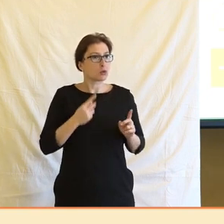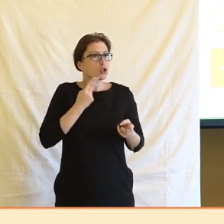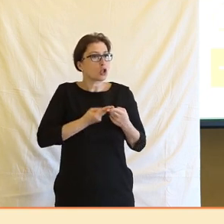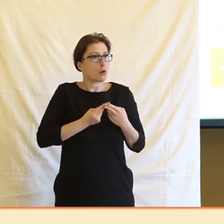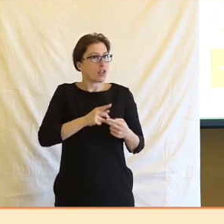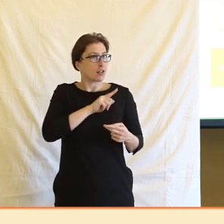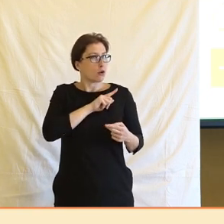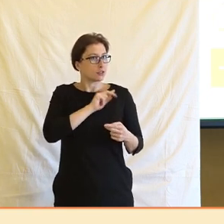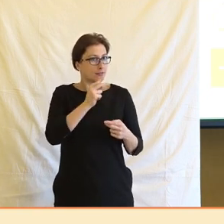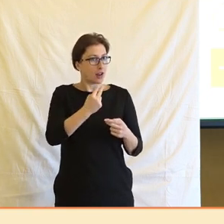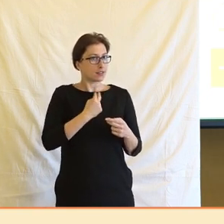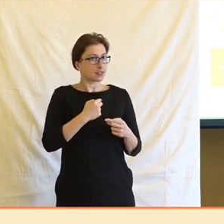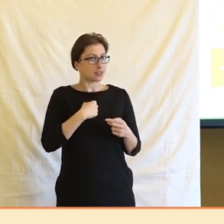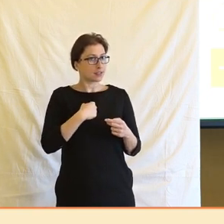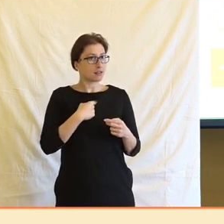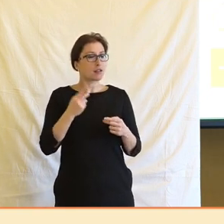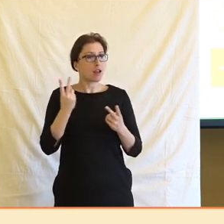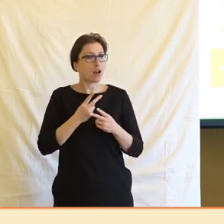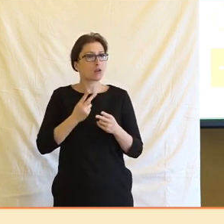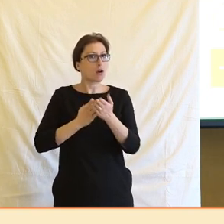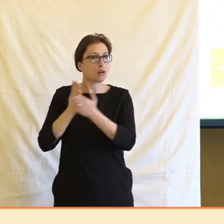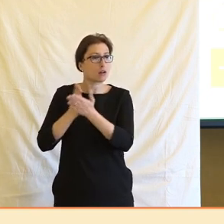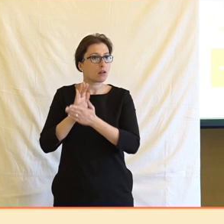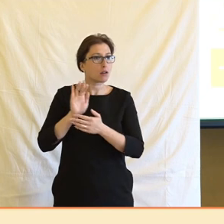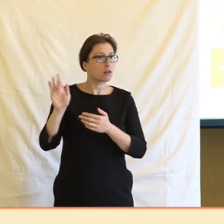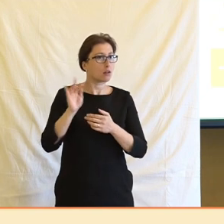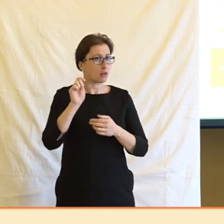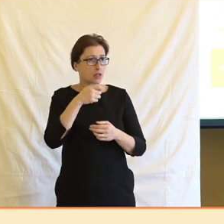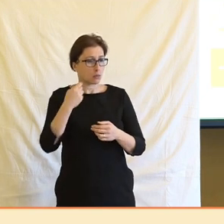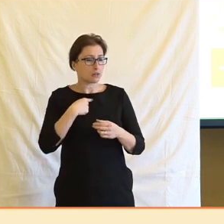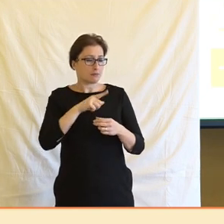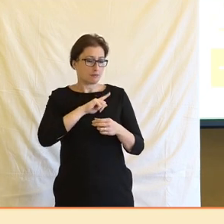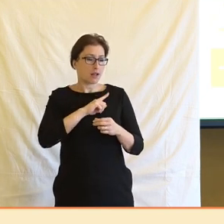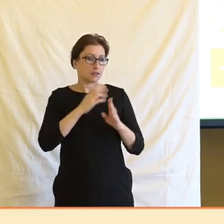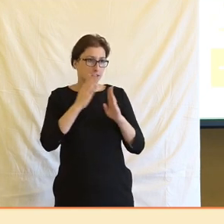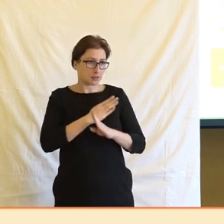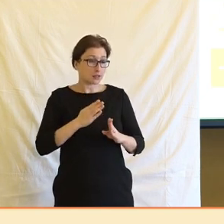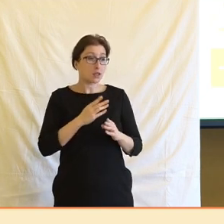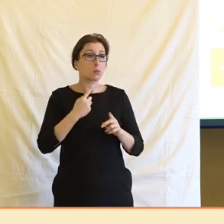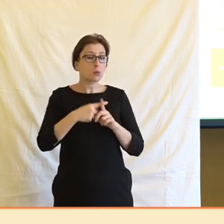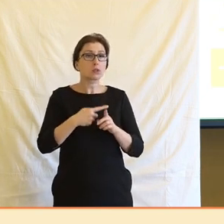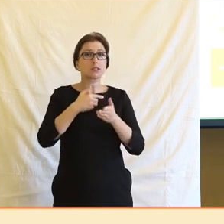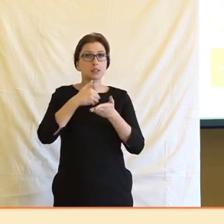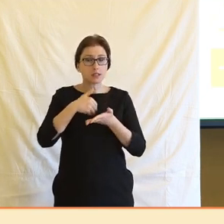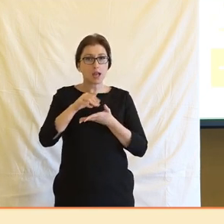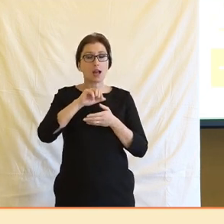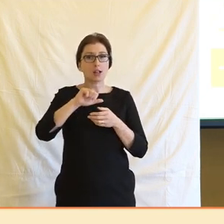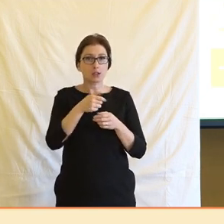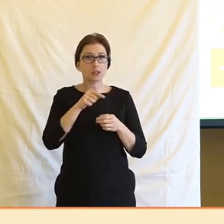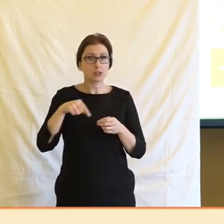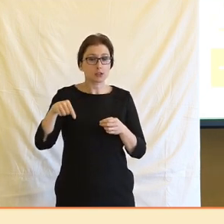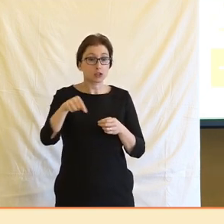zodpovědný sám za sebe a současně vlastně, ale potom, a to bude v těch dalších položkách, tak s tím vlastně velmi dobře